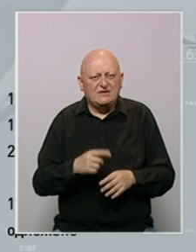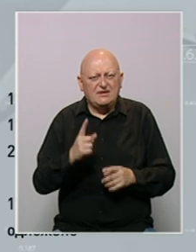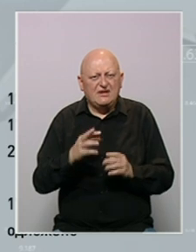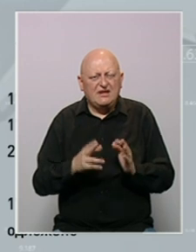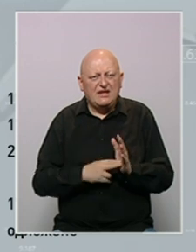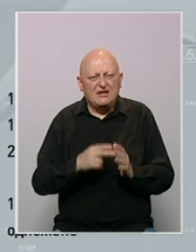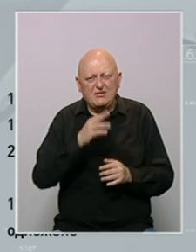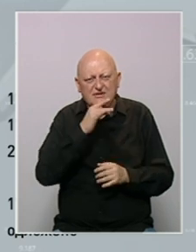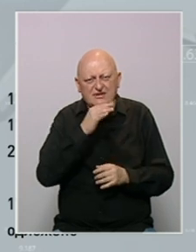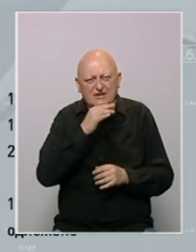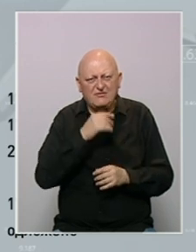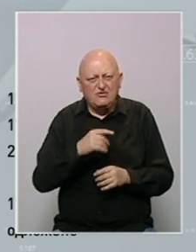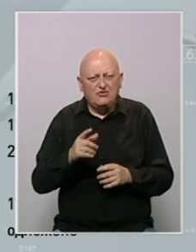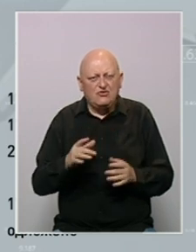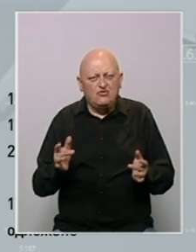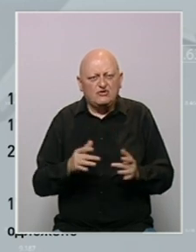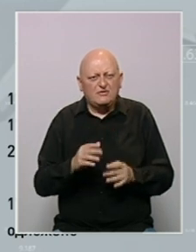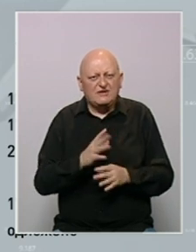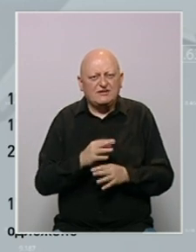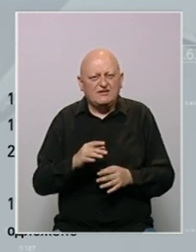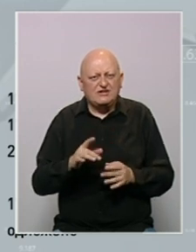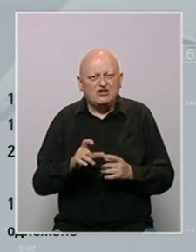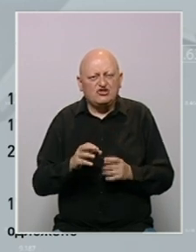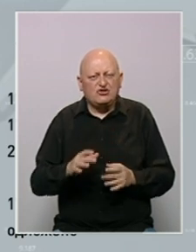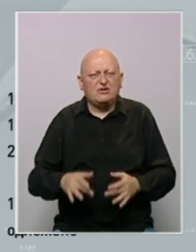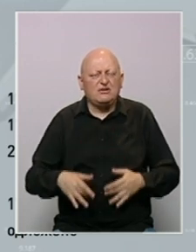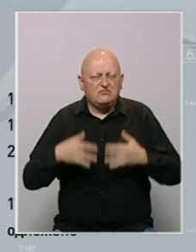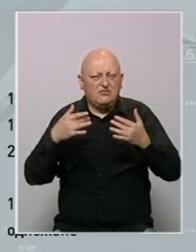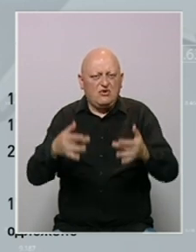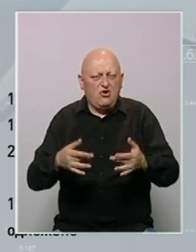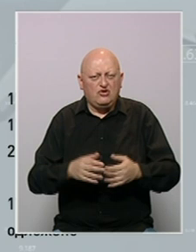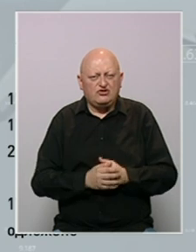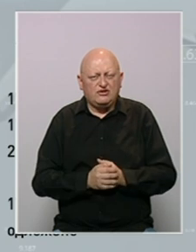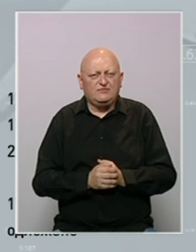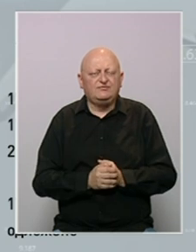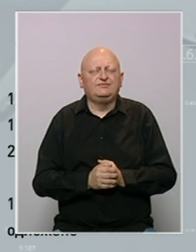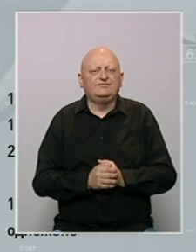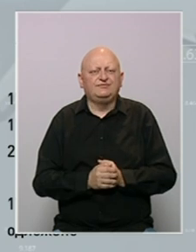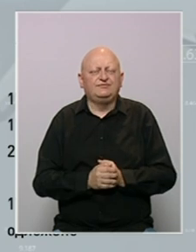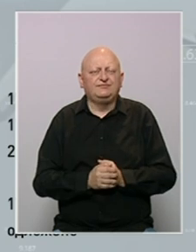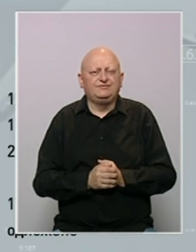se sastaju Igman i Sarajevo. Utakmica Zrinski široki brijeg je odložena.